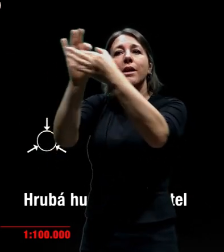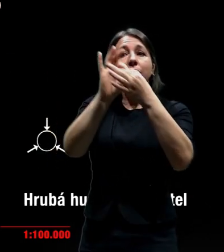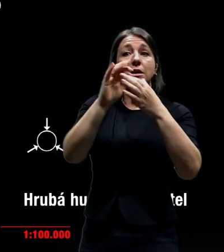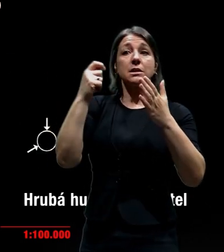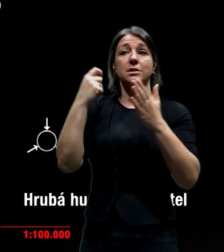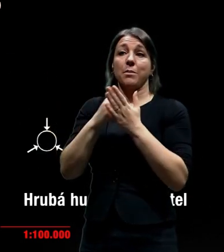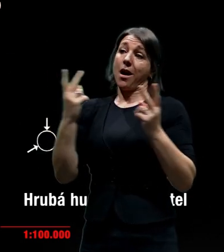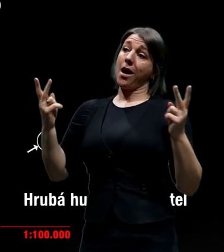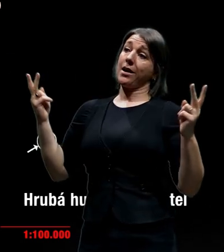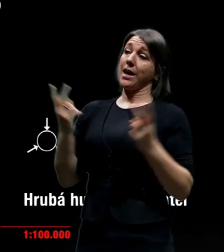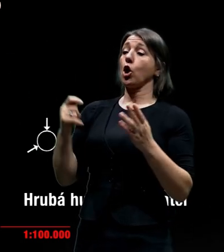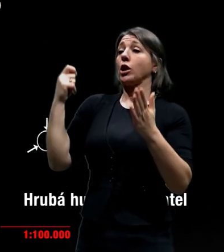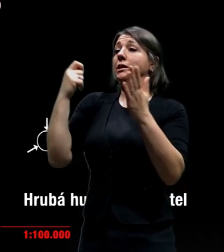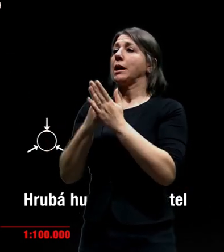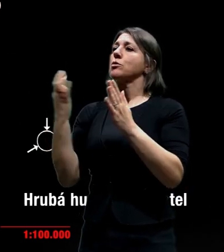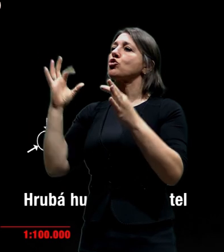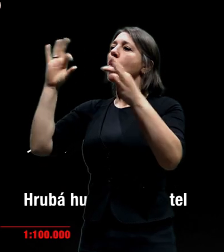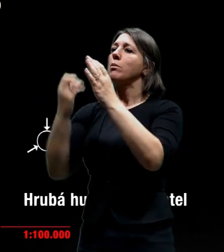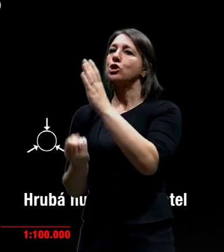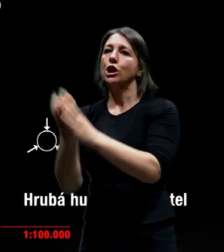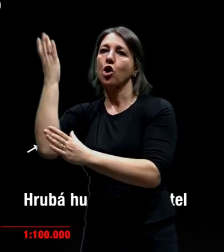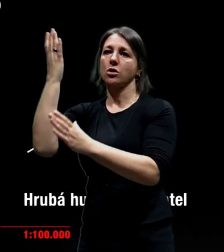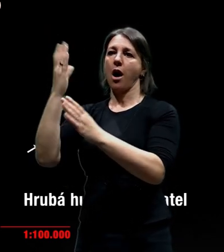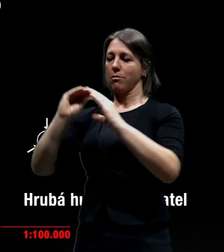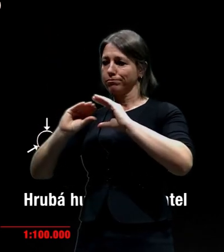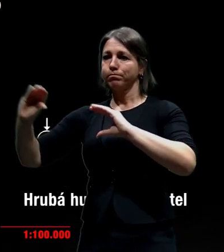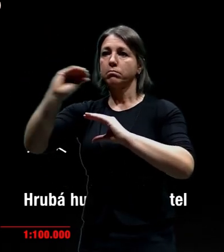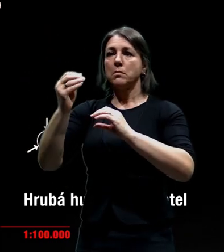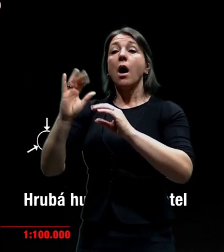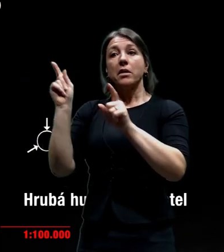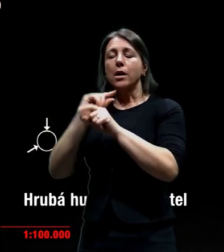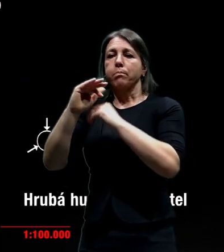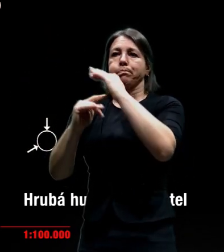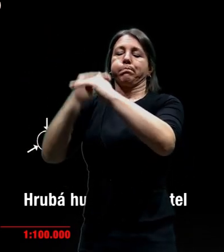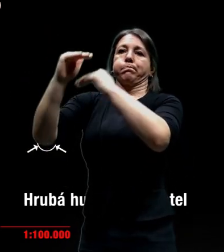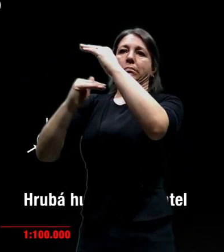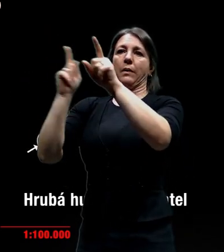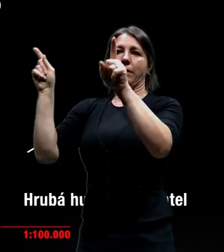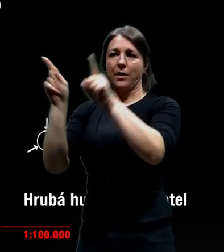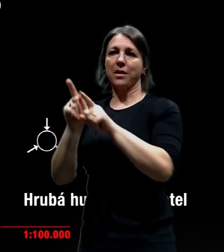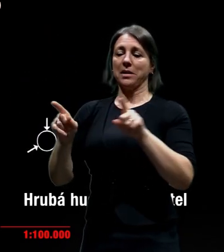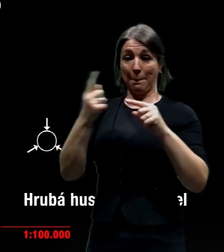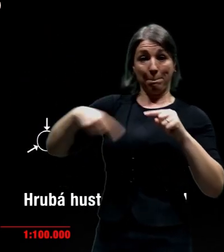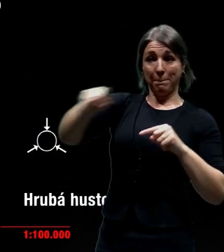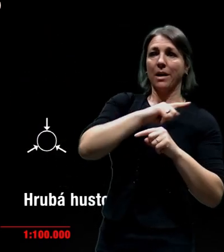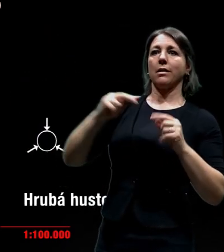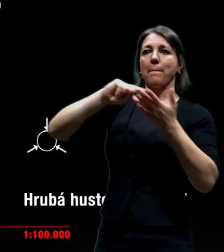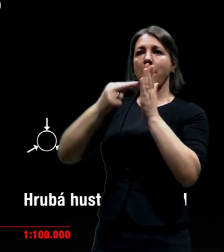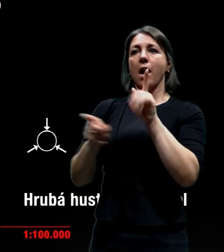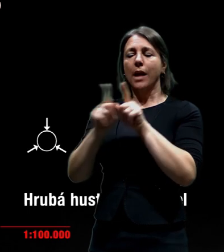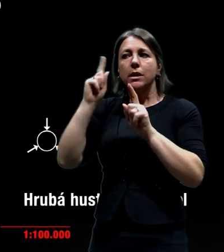geologické síly. Je to vrstva, která je na té krajině postavená a prorůstá